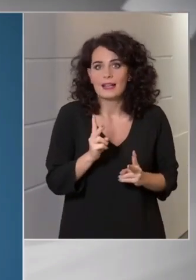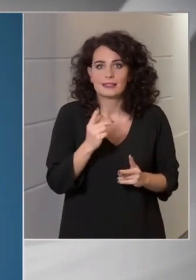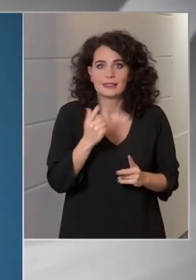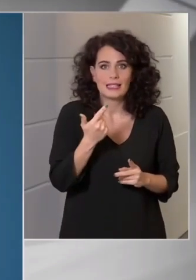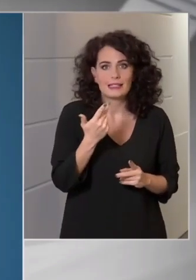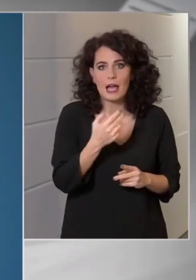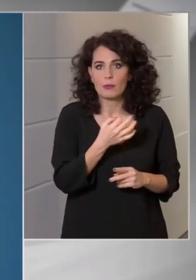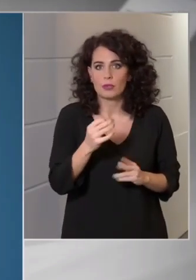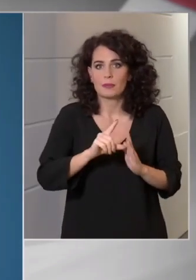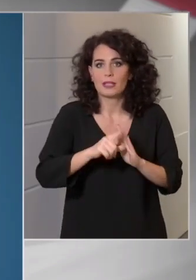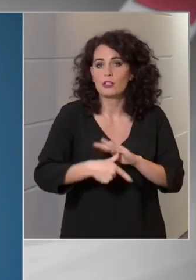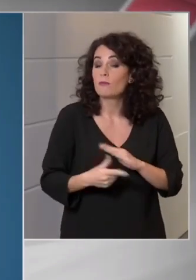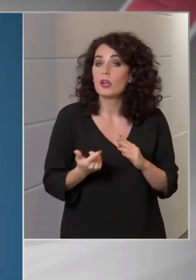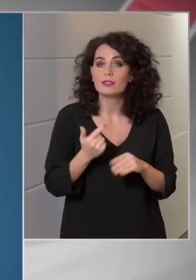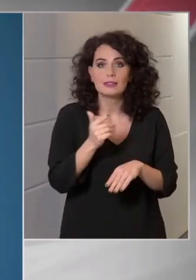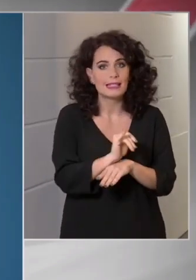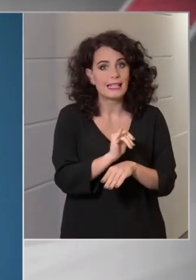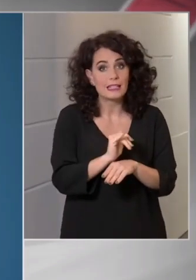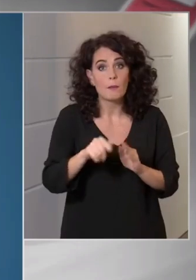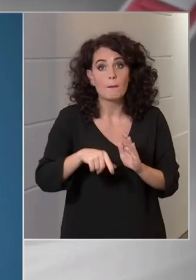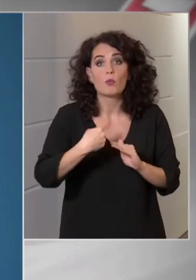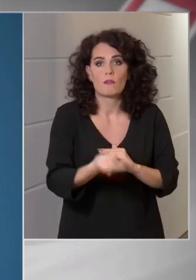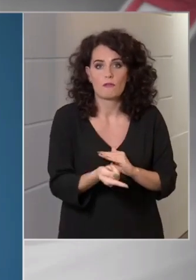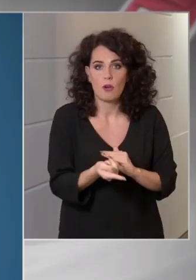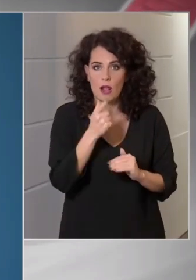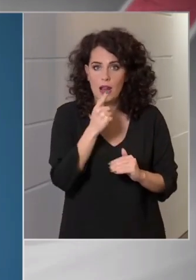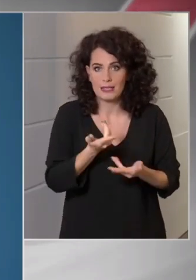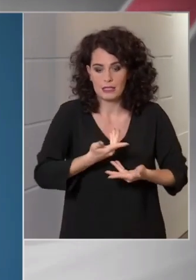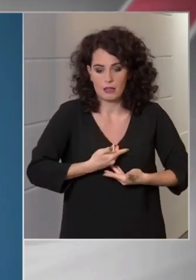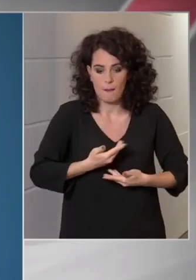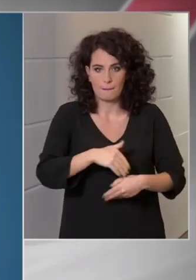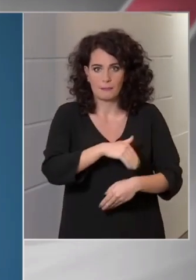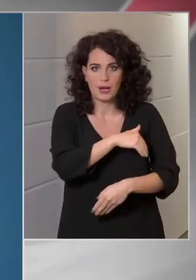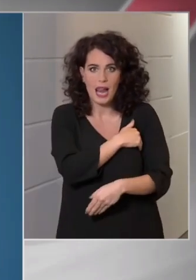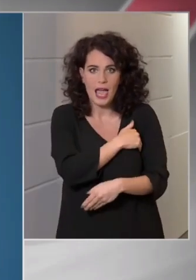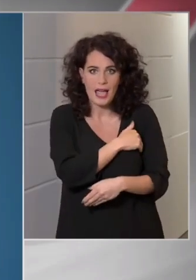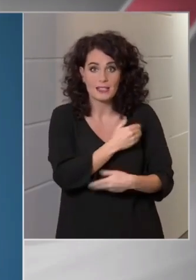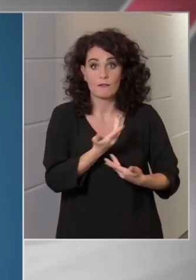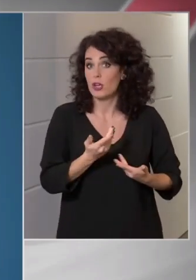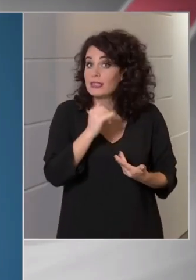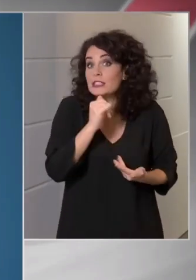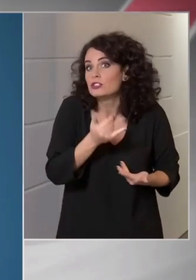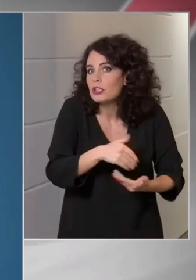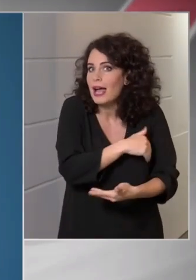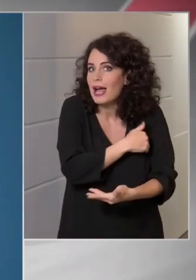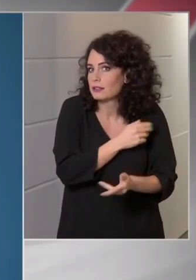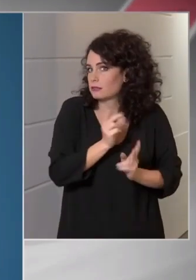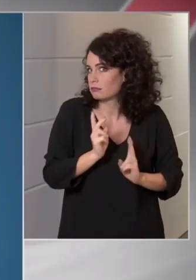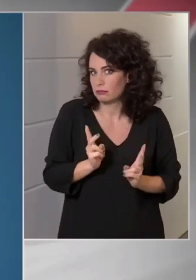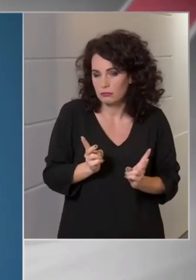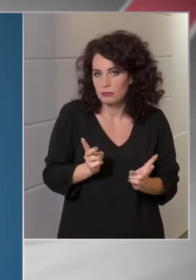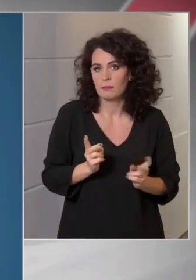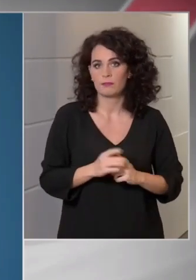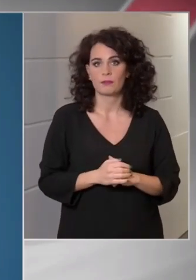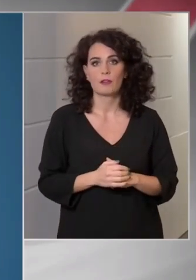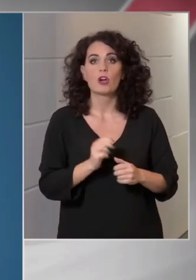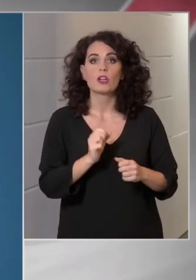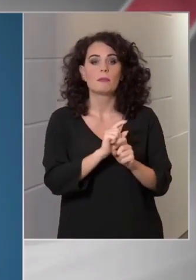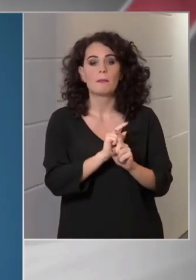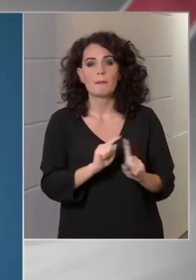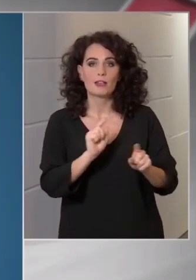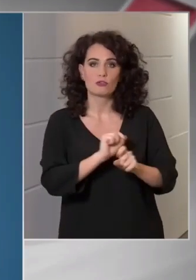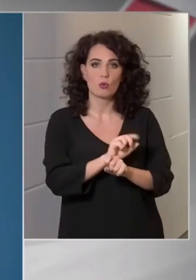múlva alakul ki a láz, vagy egyáltalán nem alakul ki, illetve a koronavírusra jellemző